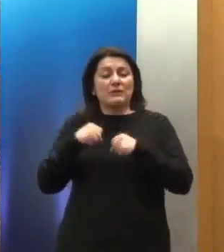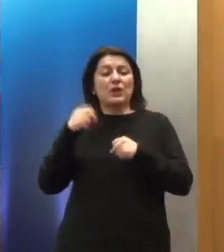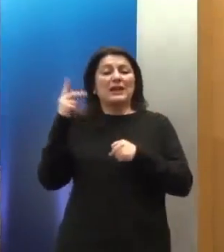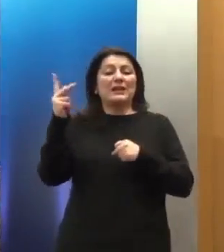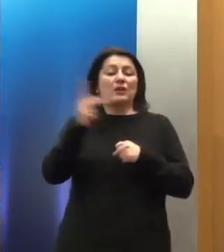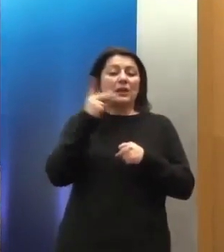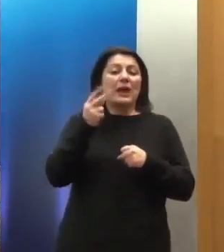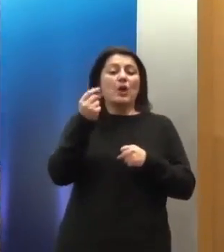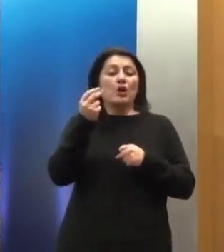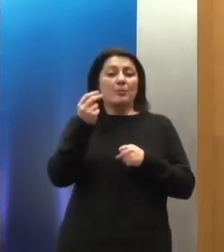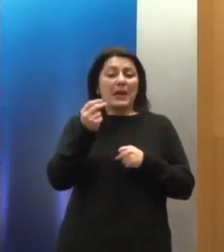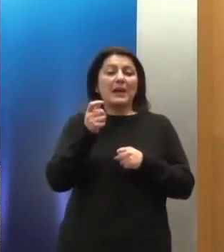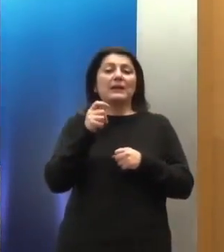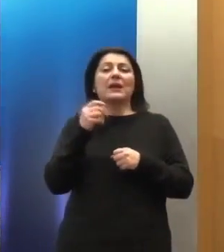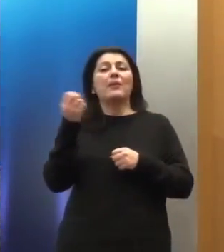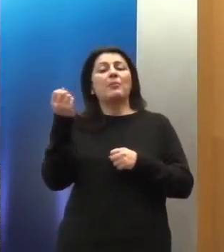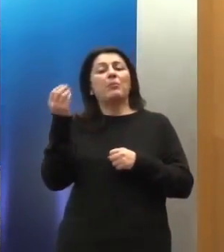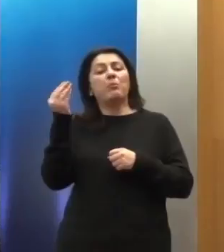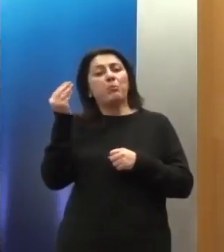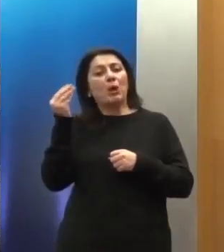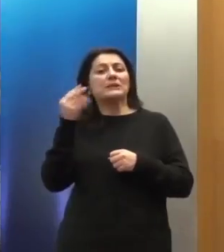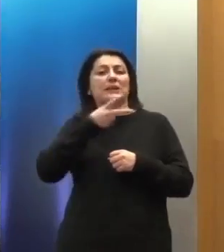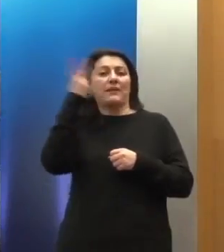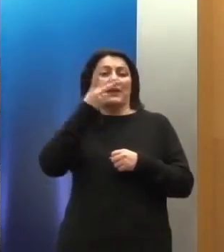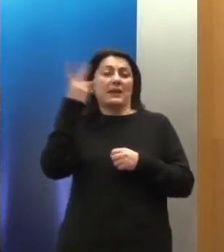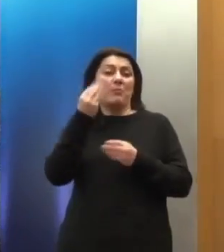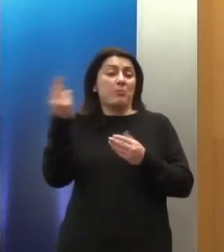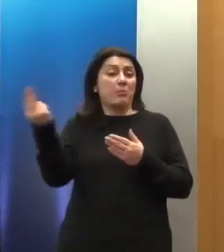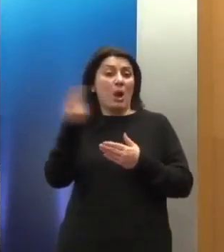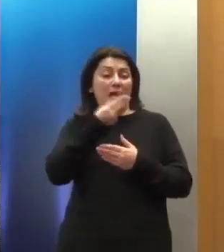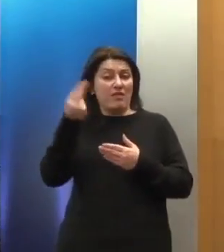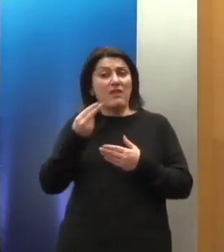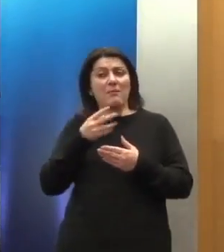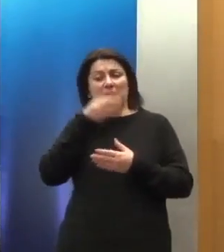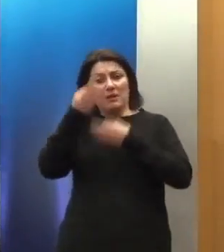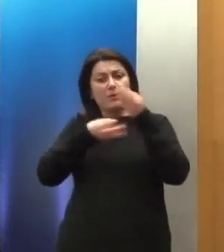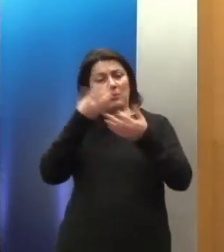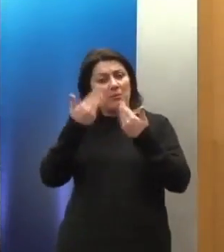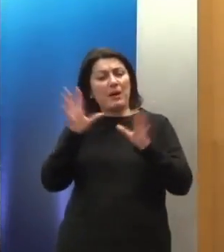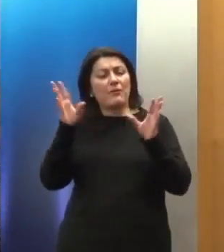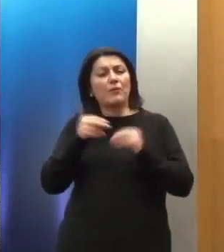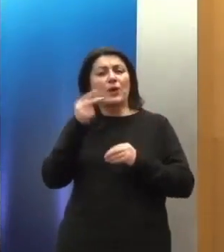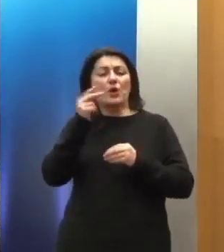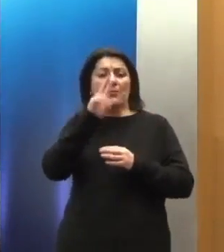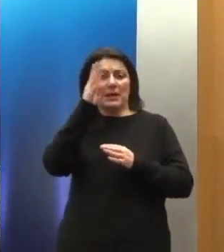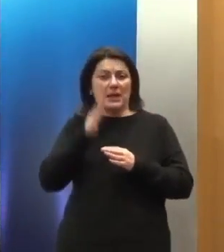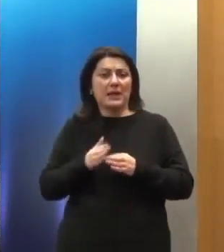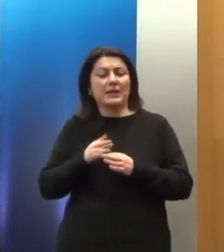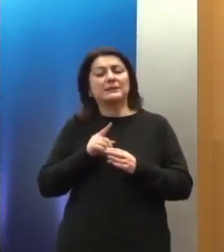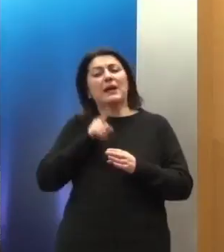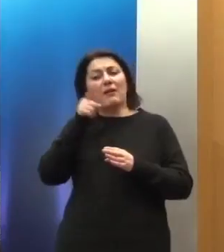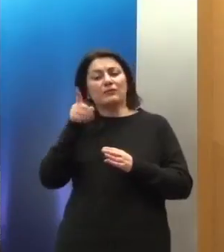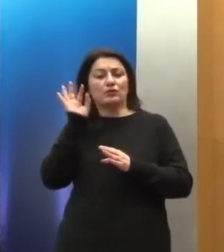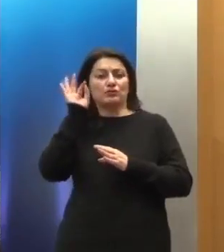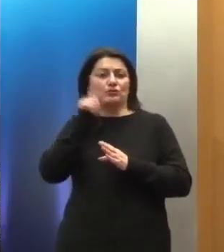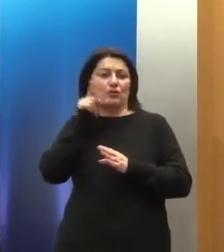Οικονομικά και Πολιτιστικά Δικαιώματα, διότι πολλά από τα θέματα που δείχθησαν σήμερα που αφορούν την οικονομική κρίση πάνε εκεί και όχι